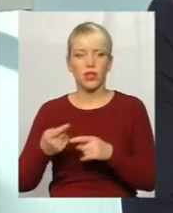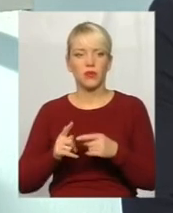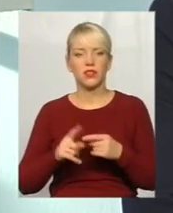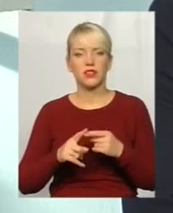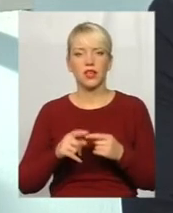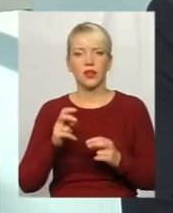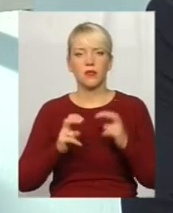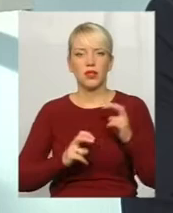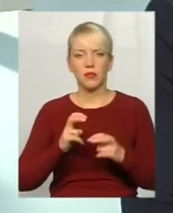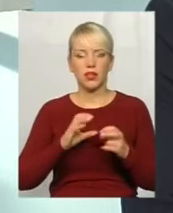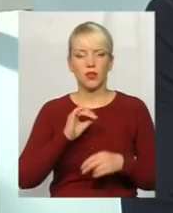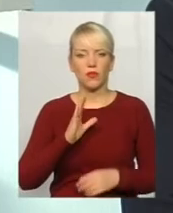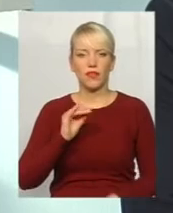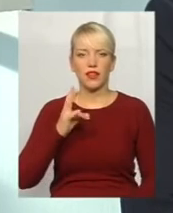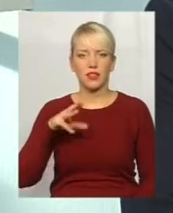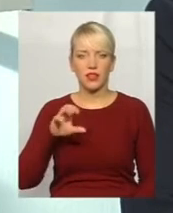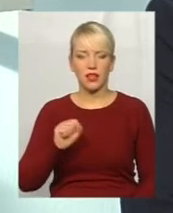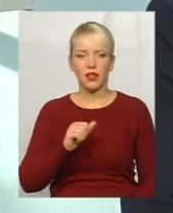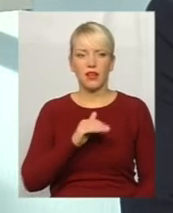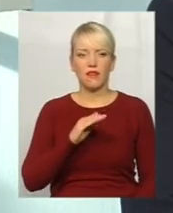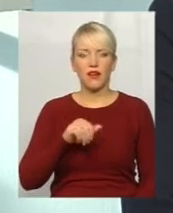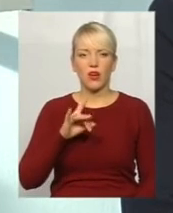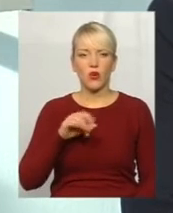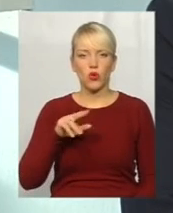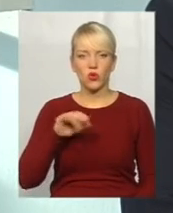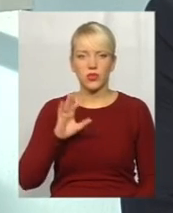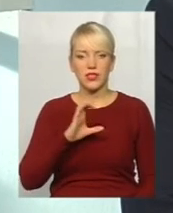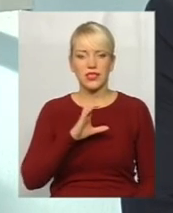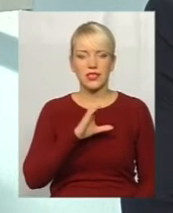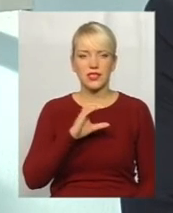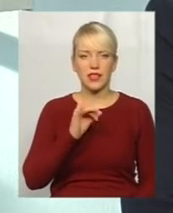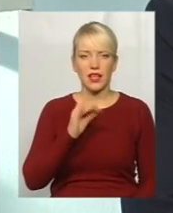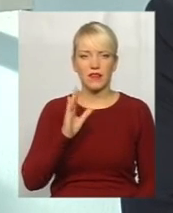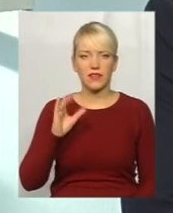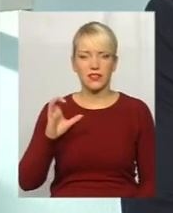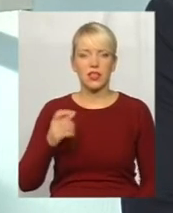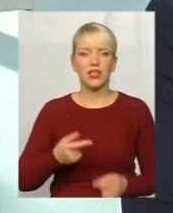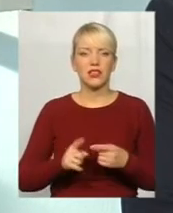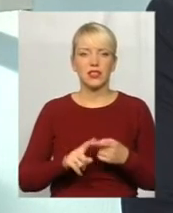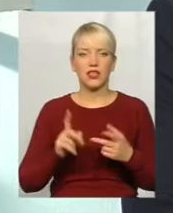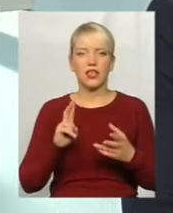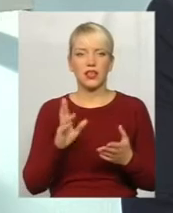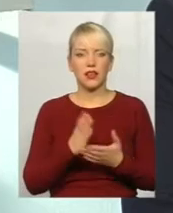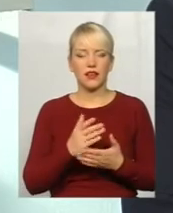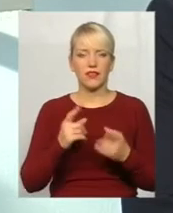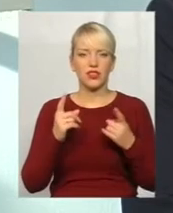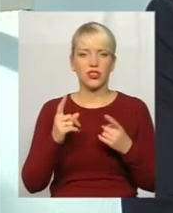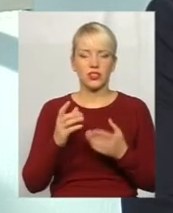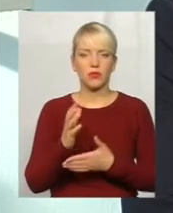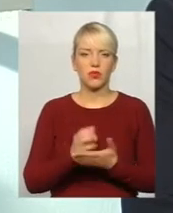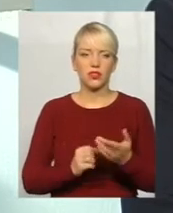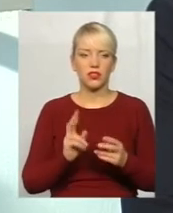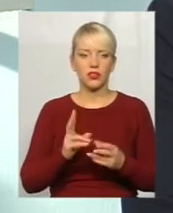підприємства Ювента, Аквародос, Родос, Сансервіс, які сьогодні мають величезний потенціал, які